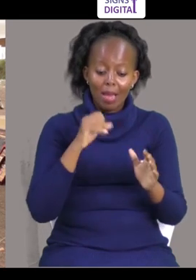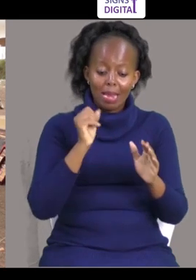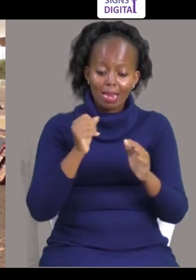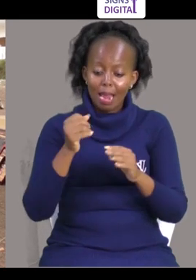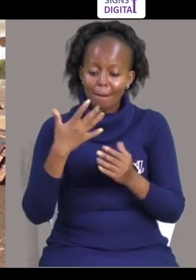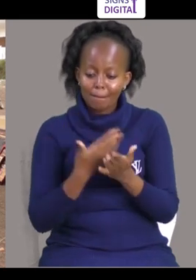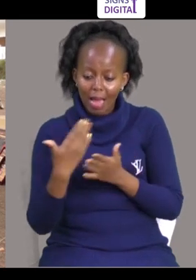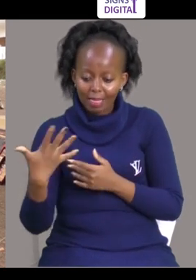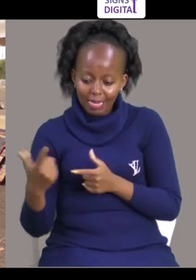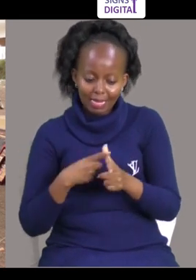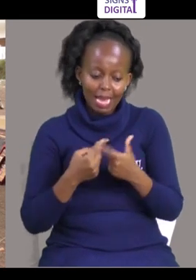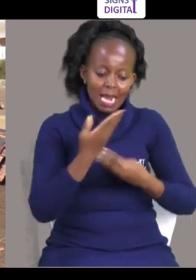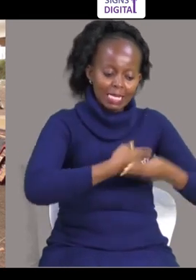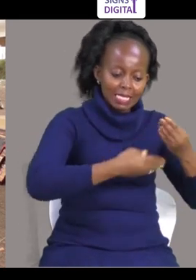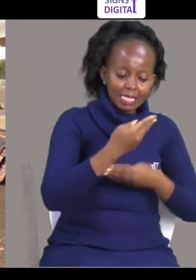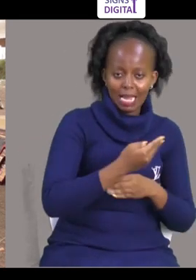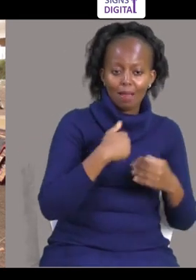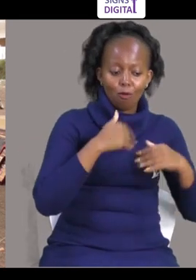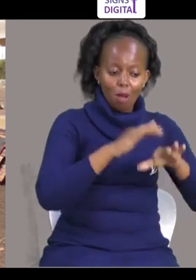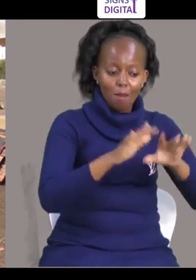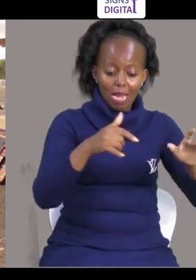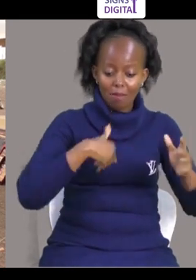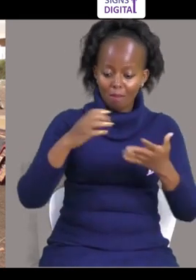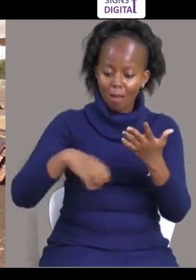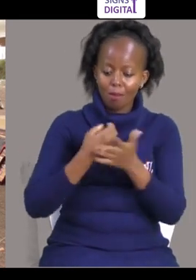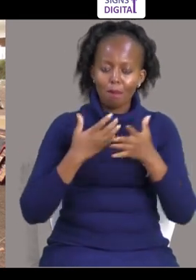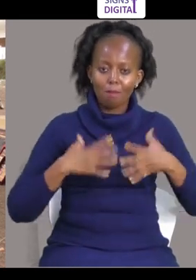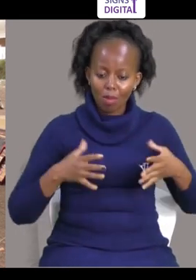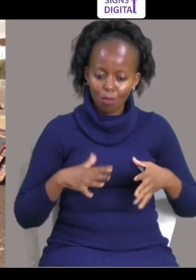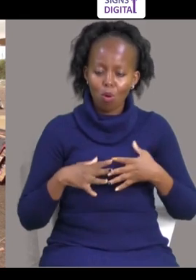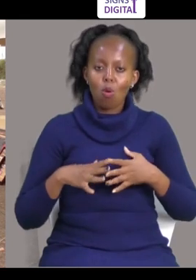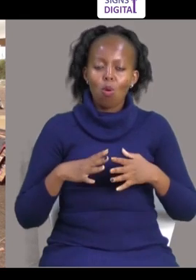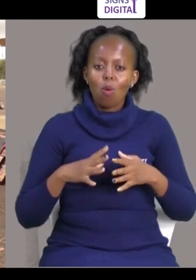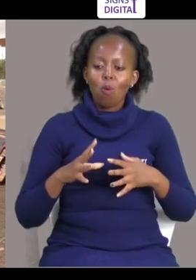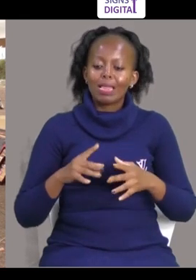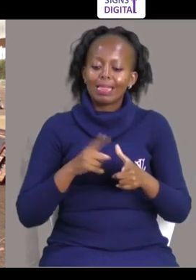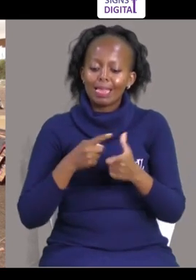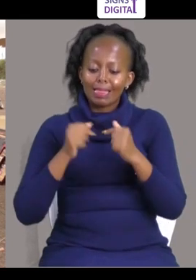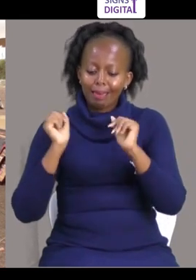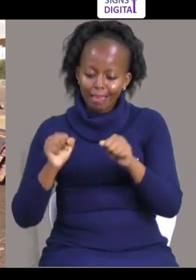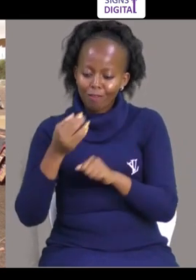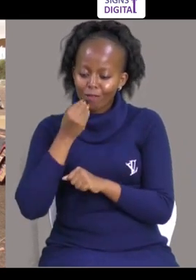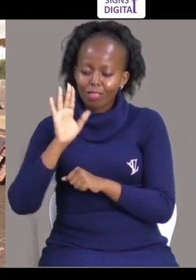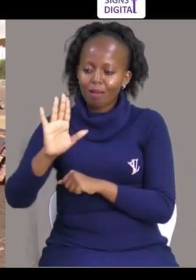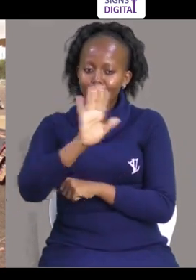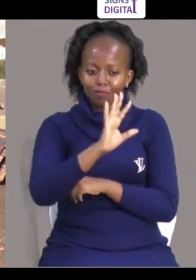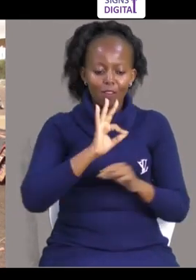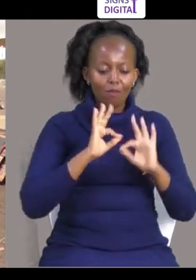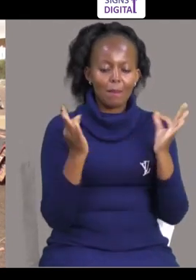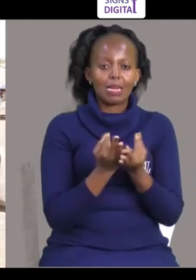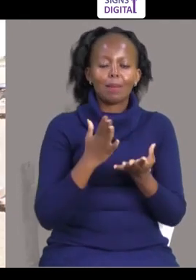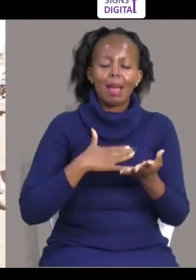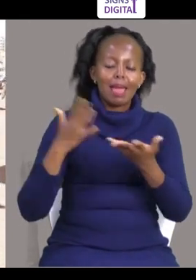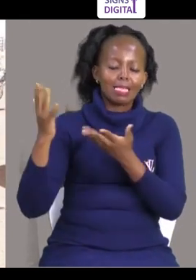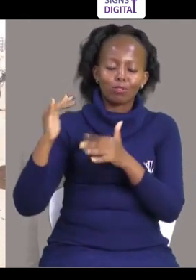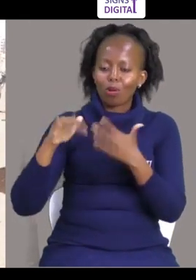inapanya Napanda vitu Nauza pare kwa soko Mimu mwenyewe naadili watu Wanarisha kwao